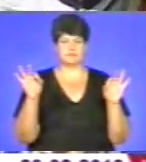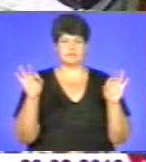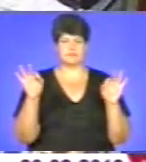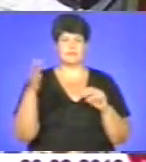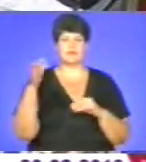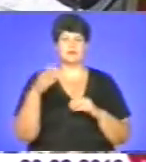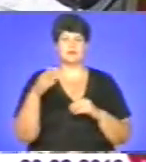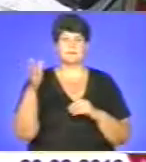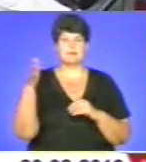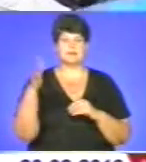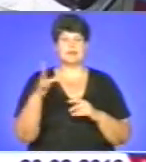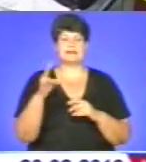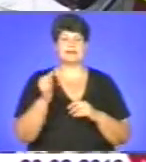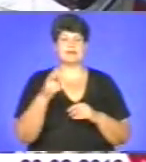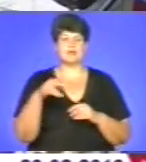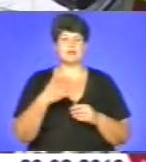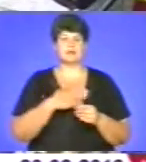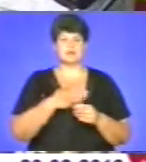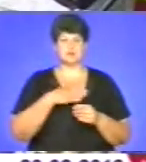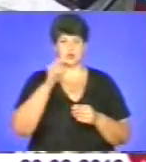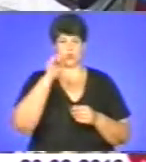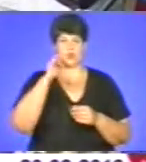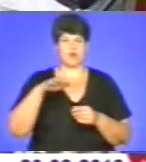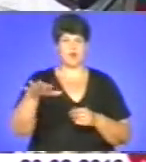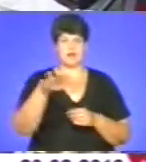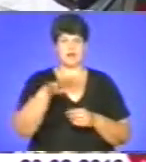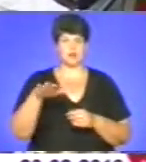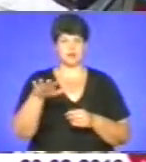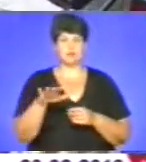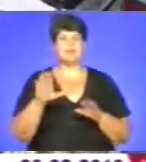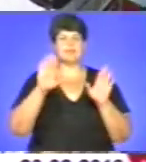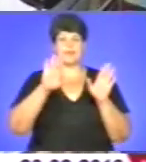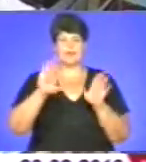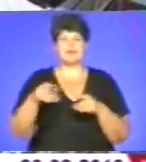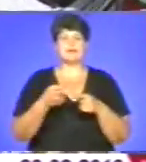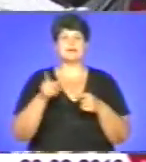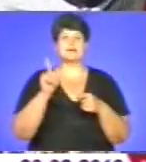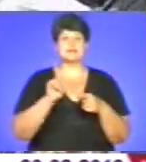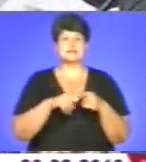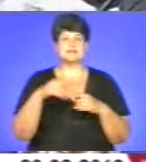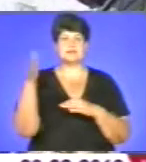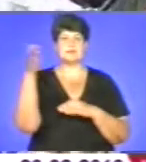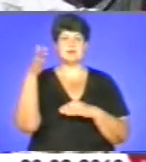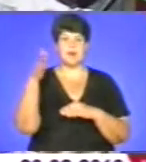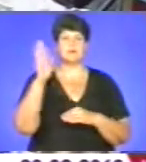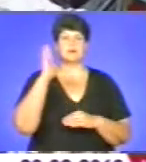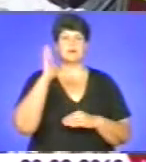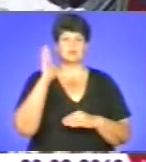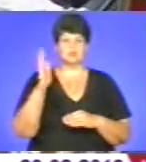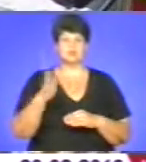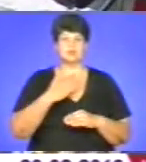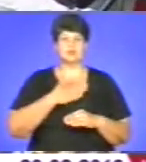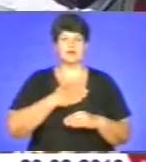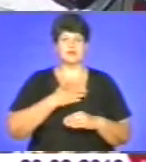над нашою ненькою країною. Нехай ці прапори стануть для наших